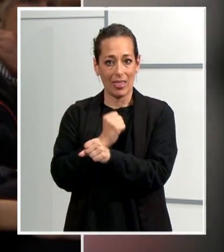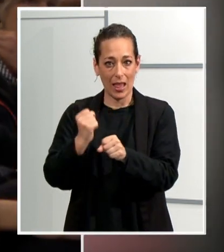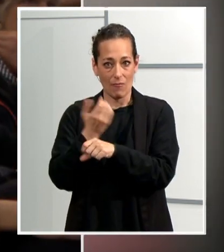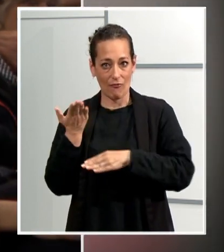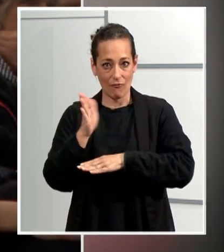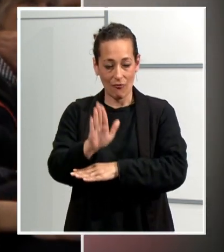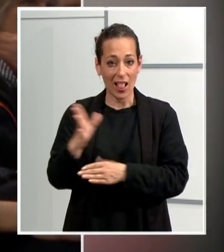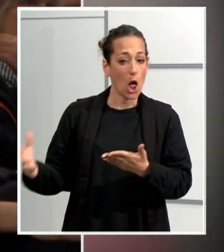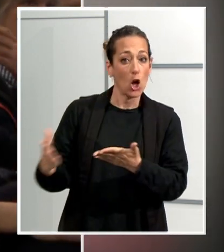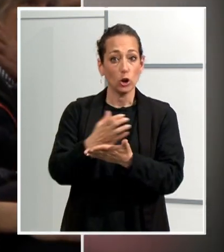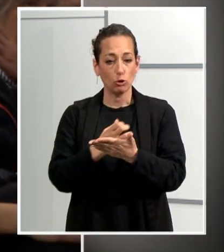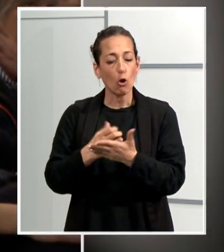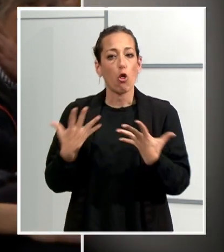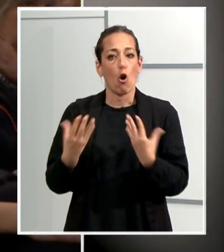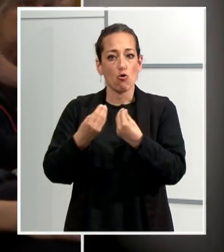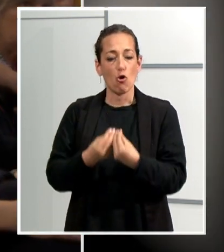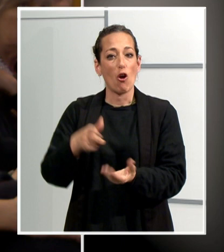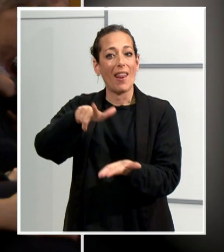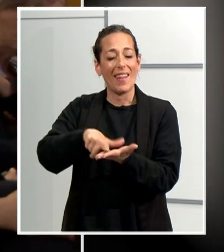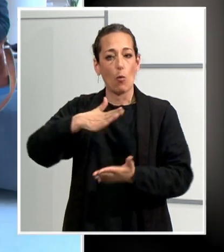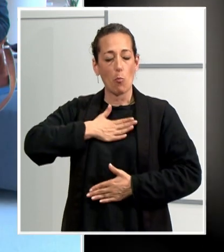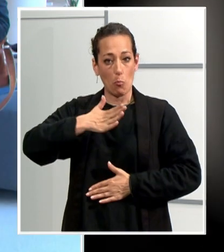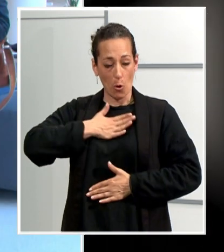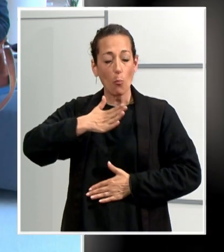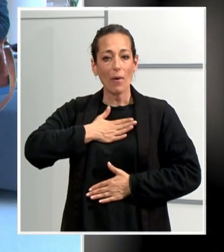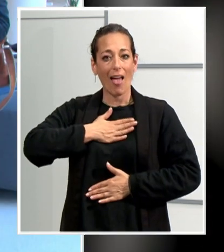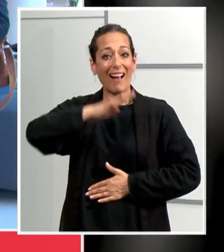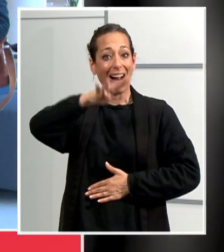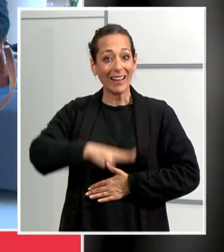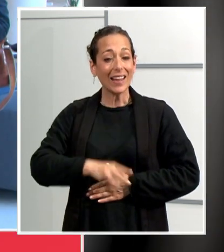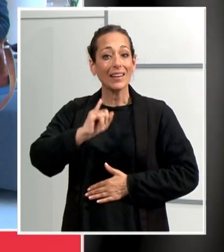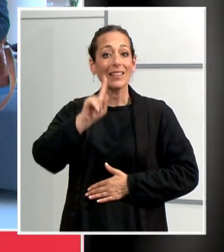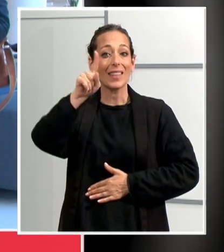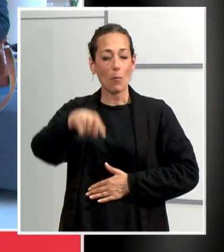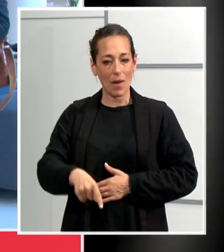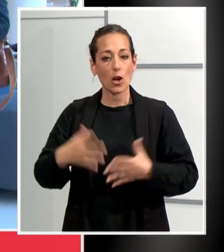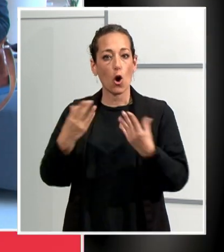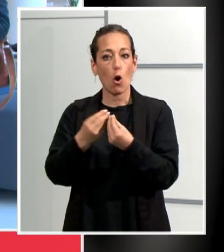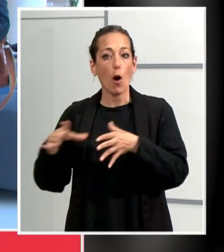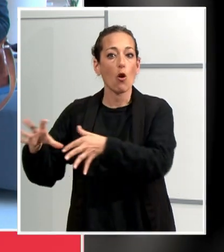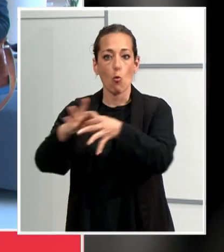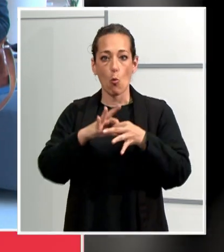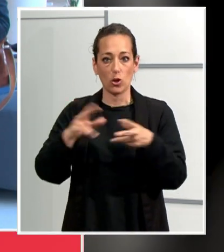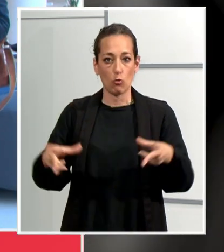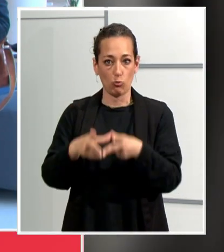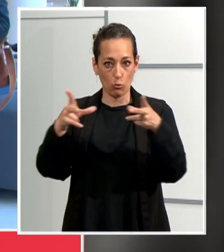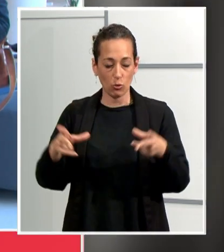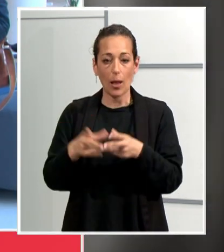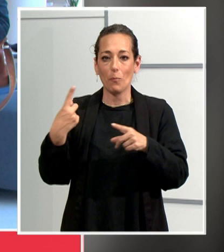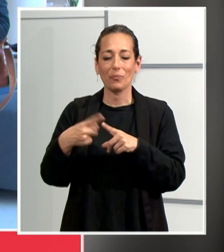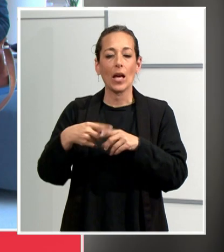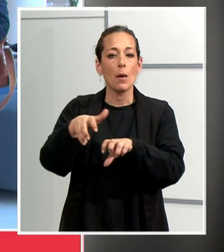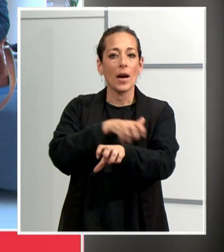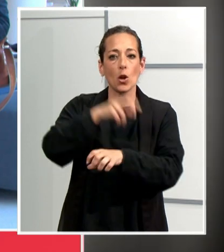'accent en el català com a llengua pròpia i element de cohesió social. Avui, pràcticament el 80% dels catalans i les catalanes tenim els pares o els avis